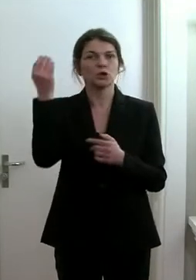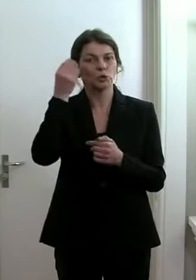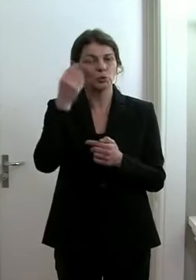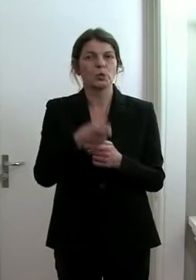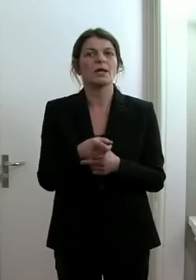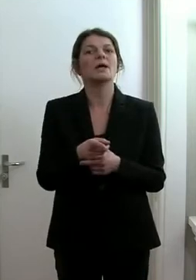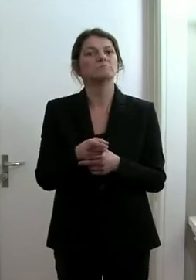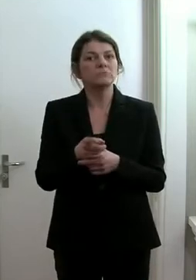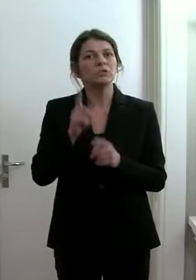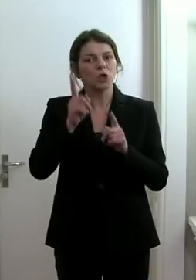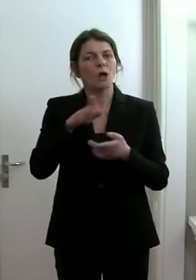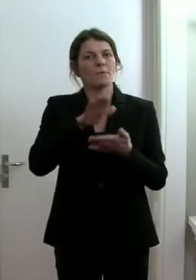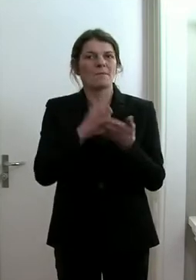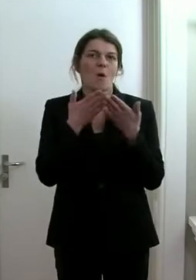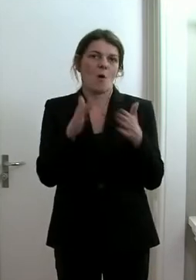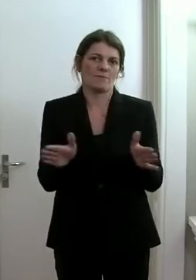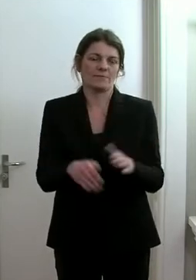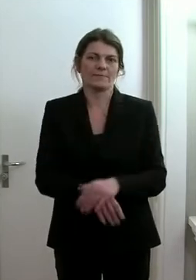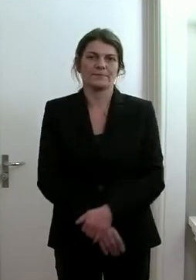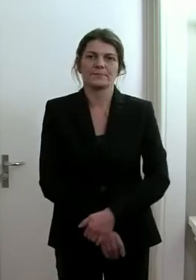offen bleiben.